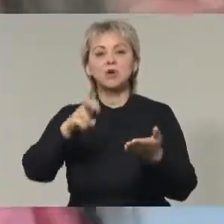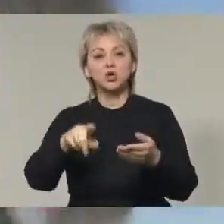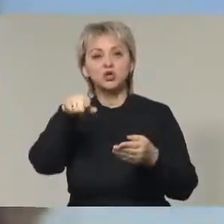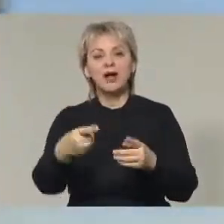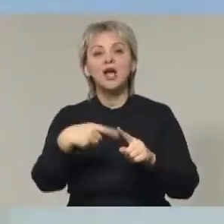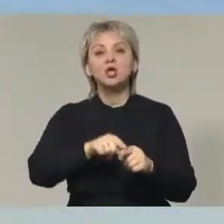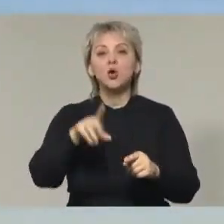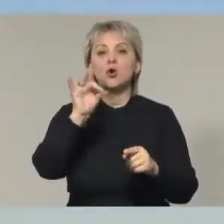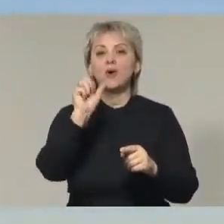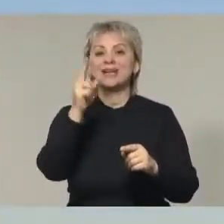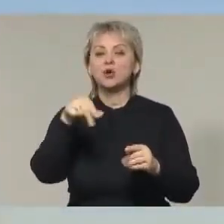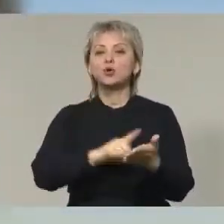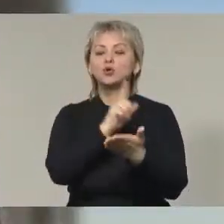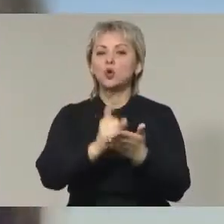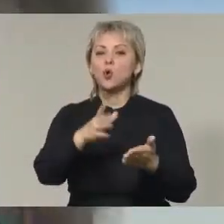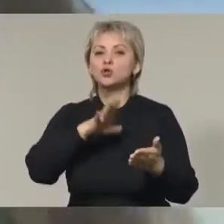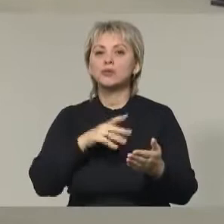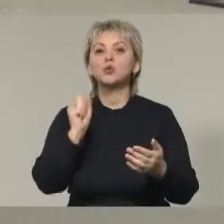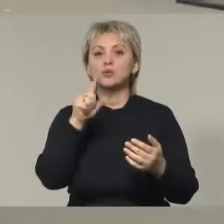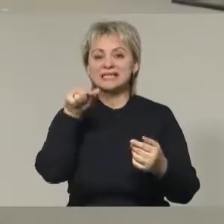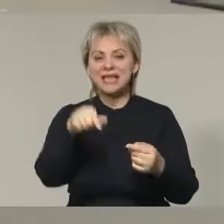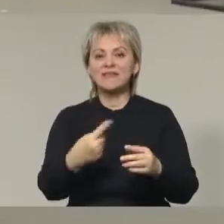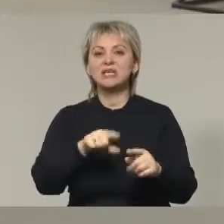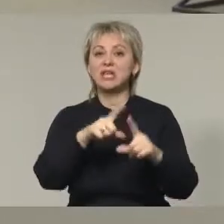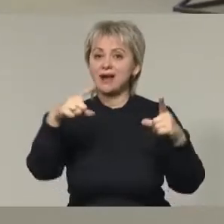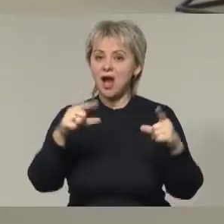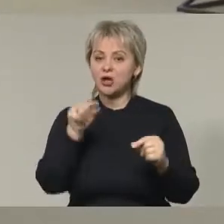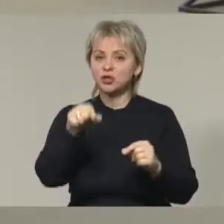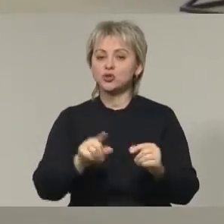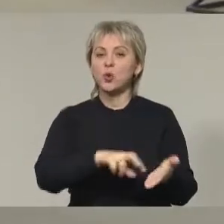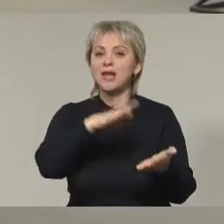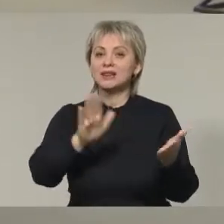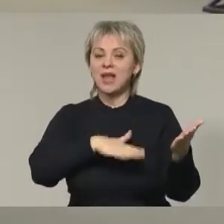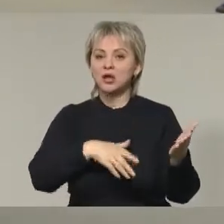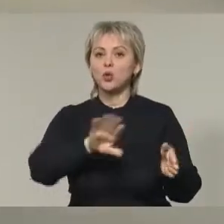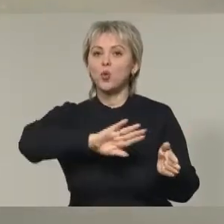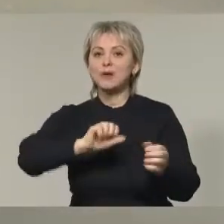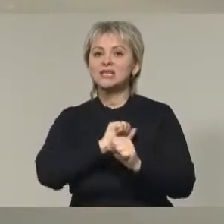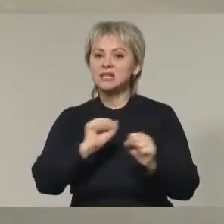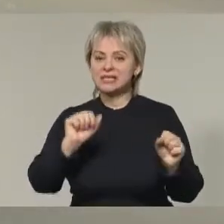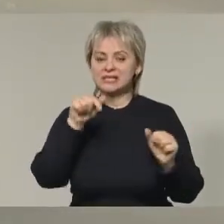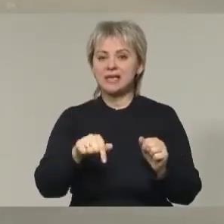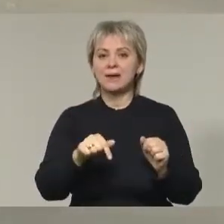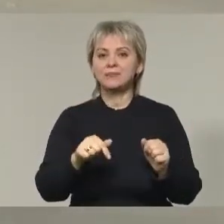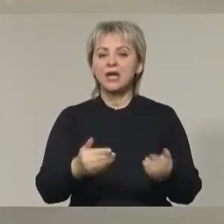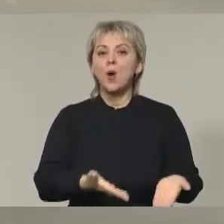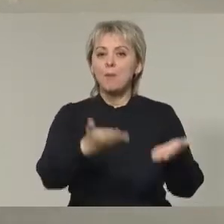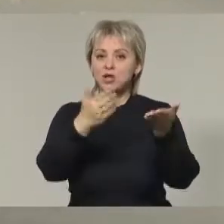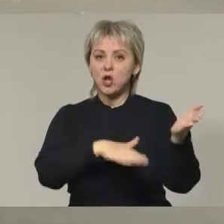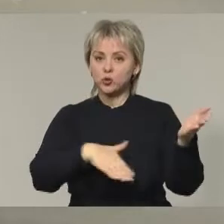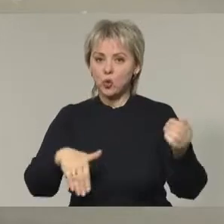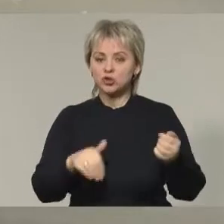акробатический рок-н-ролл должен быть узнаваем. И визитную карточку, бросок ноги убрать нельзя. «Поднять ножки.